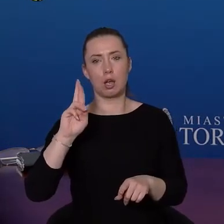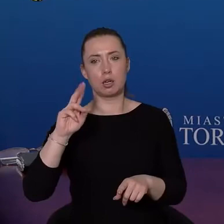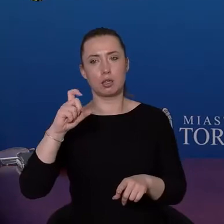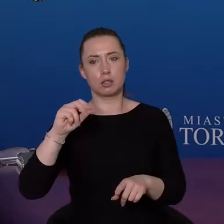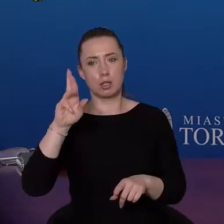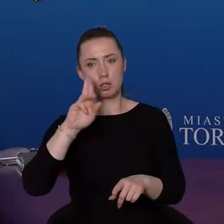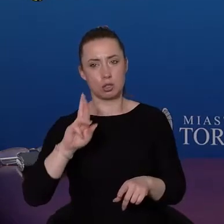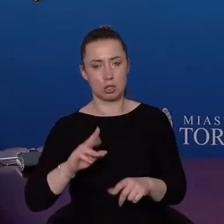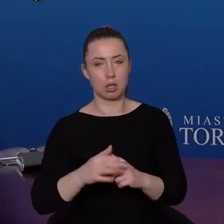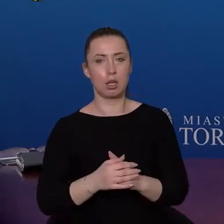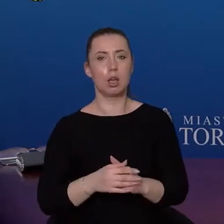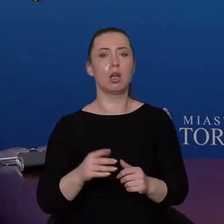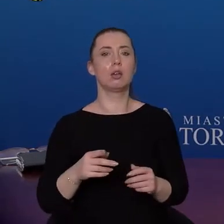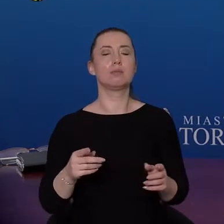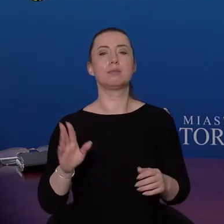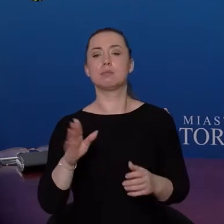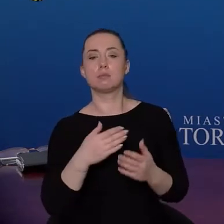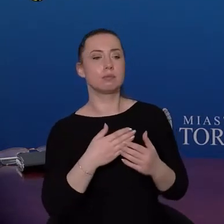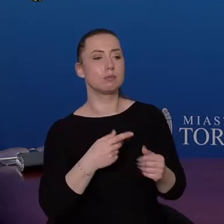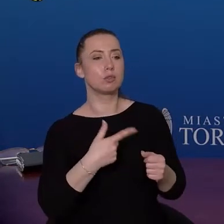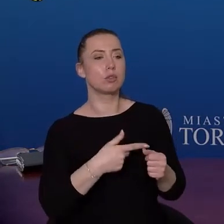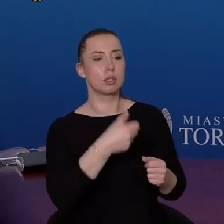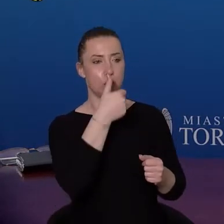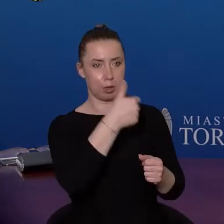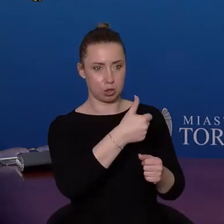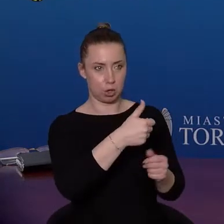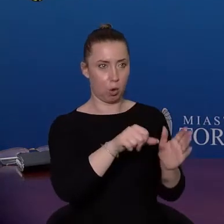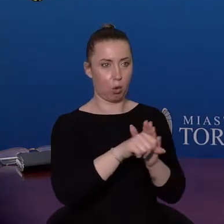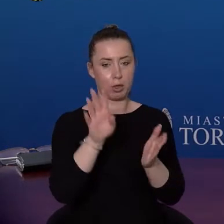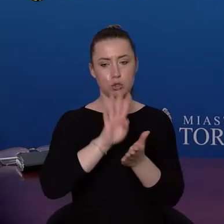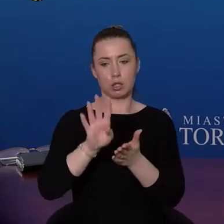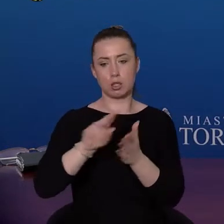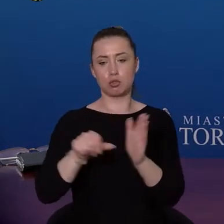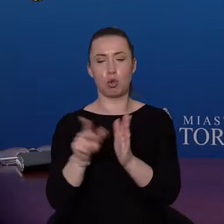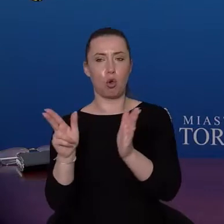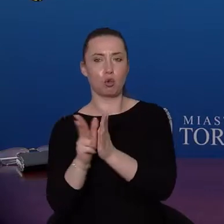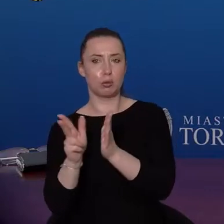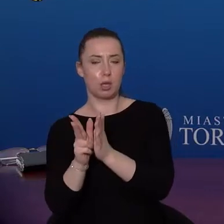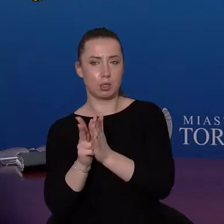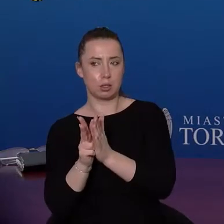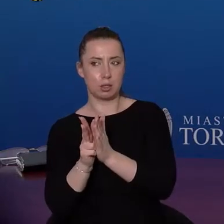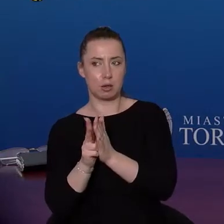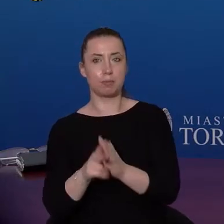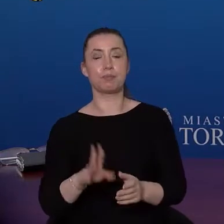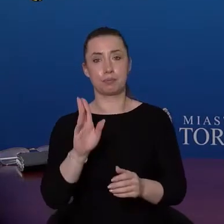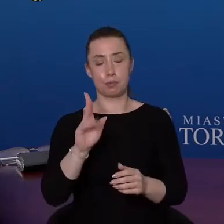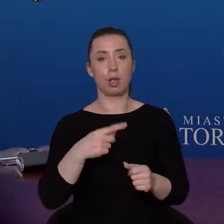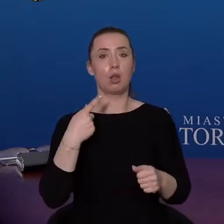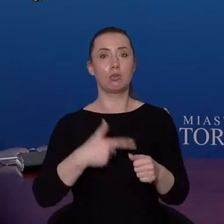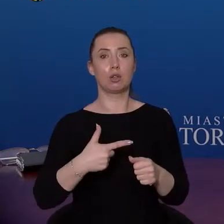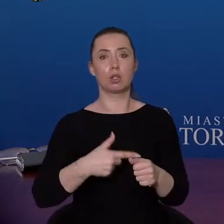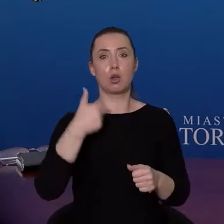.00 do 18.00 panie prezydencie, 21.00 grudnia. Czyli wydłużone godziny są przez 4 godziny. 21.00